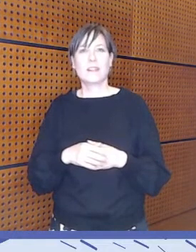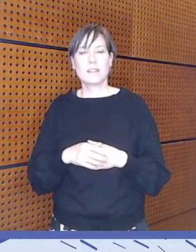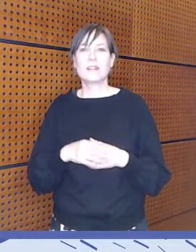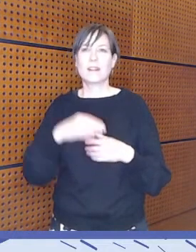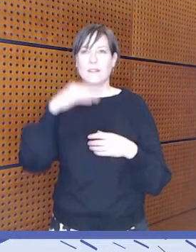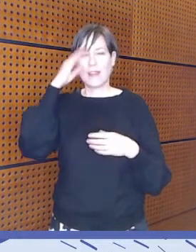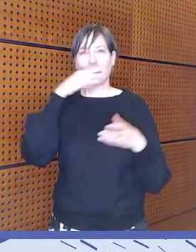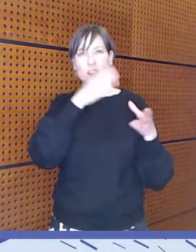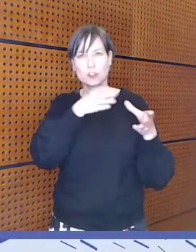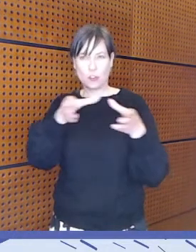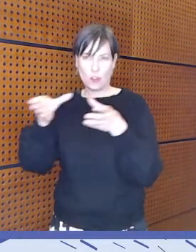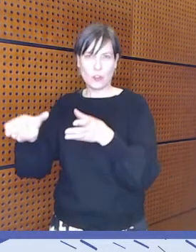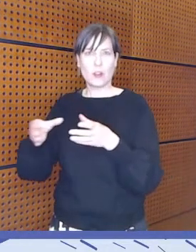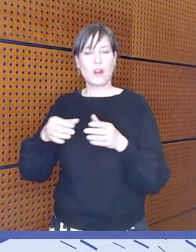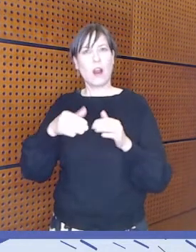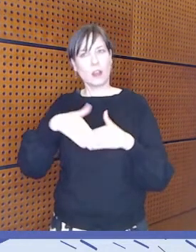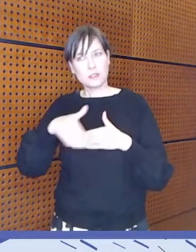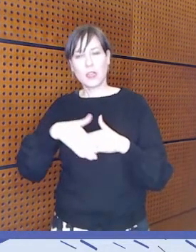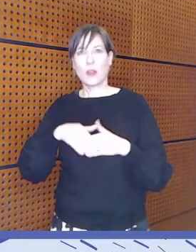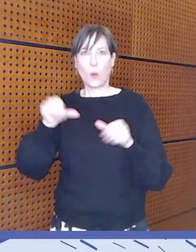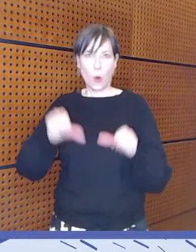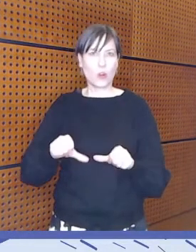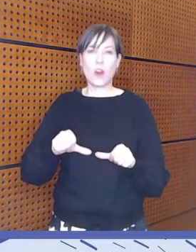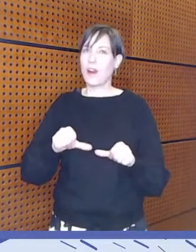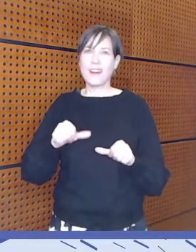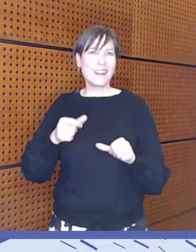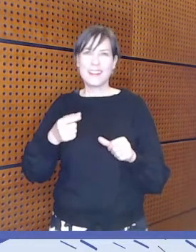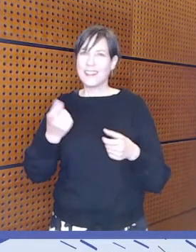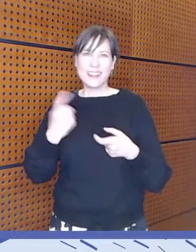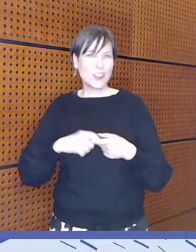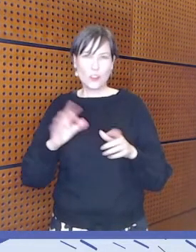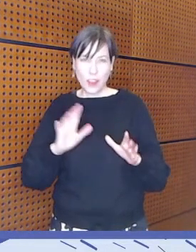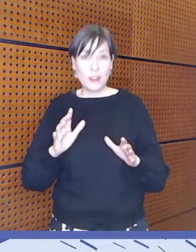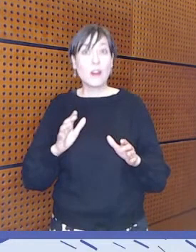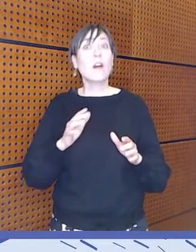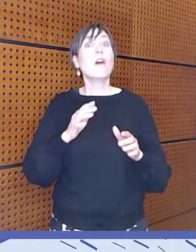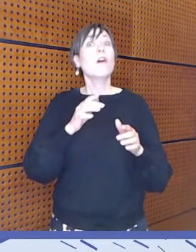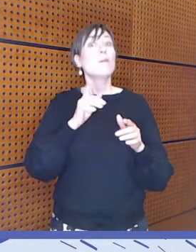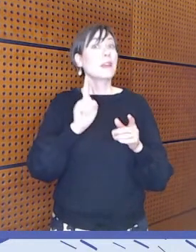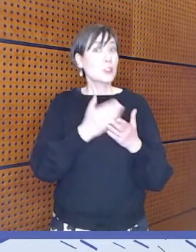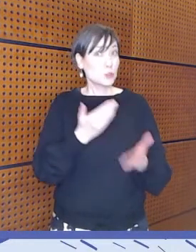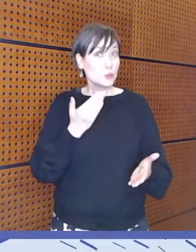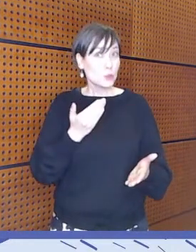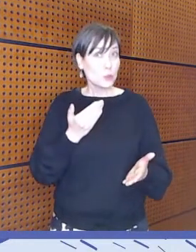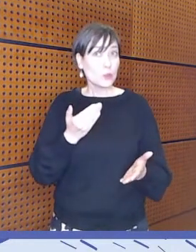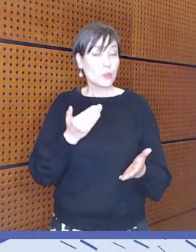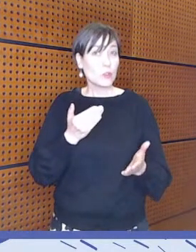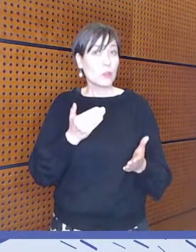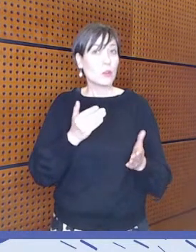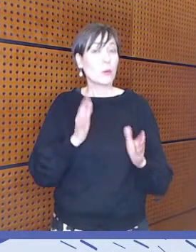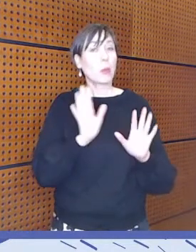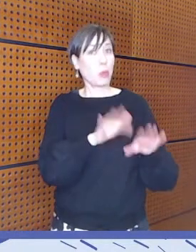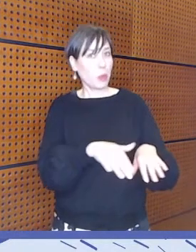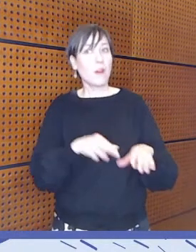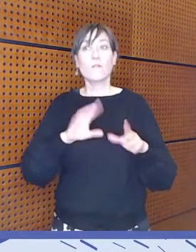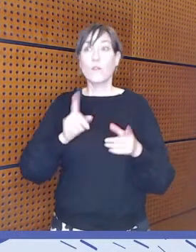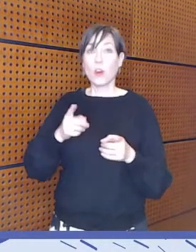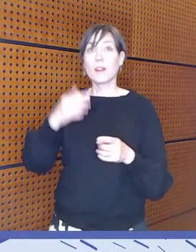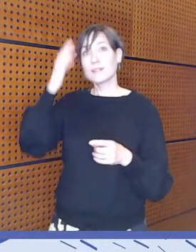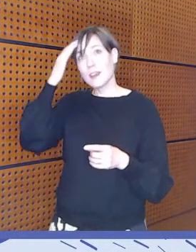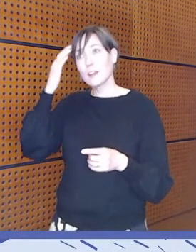väestöryhmiä kohtaan, vaan voi ollakin pelkästään tiedon ja ymmärryksen puutteesta